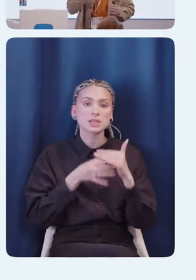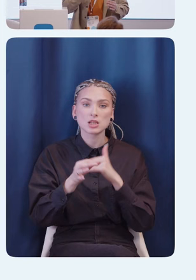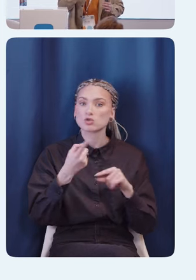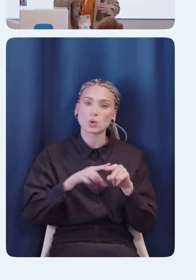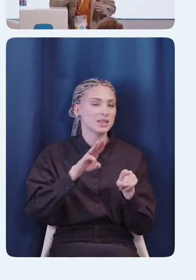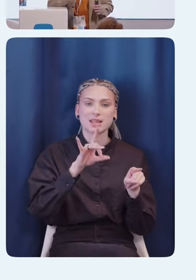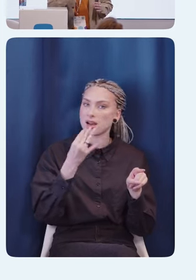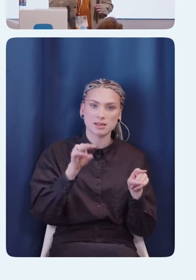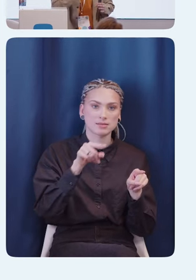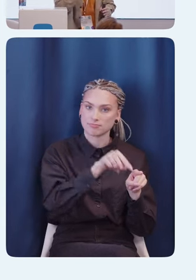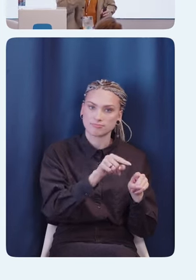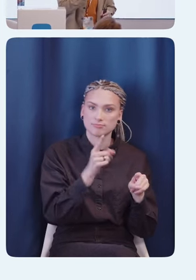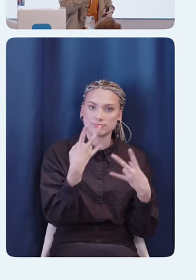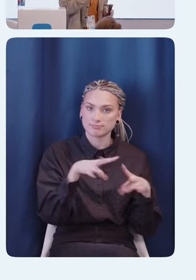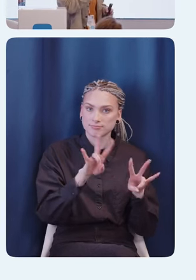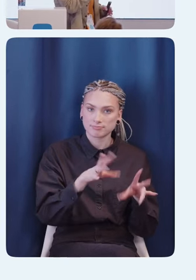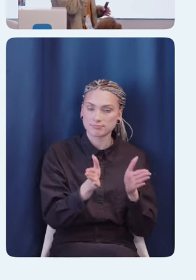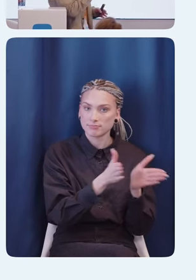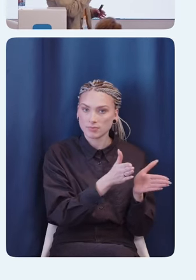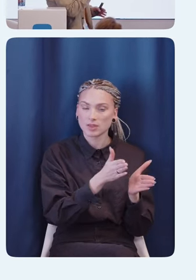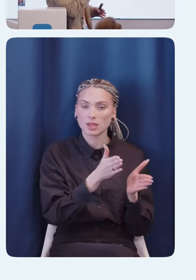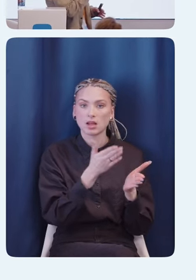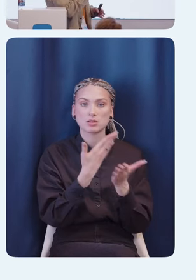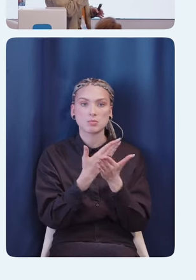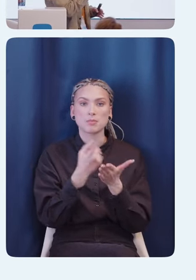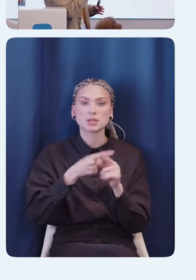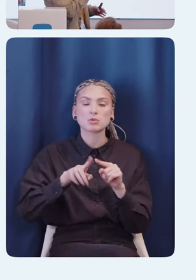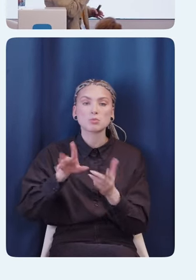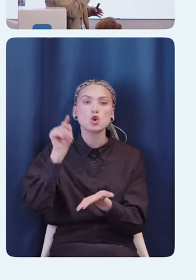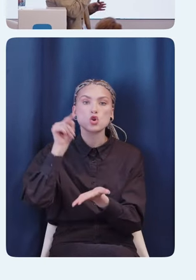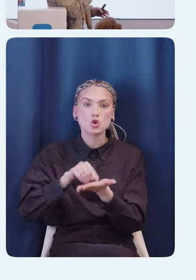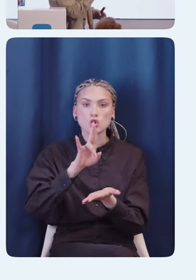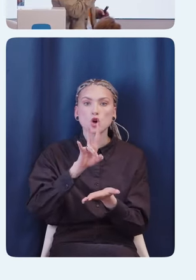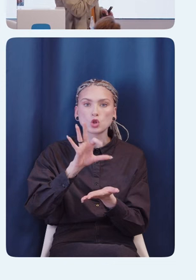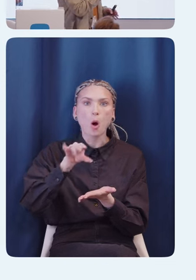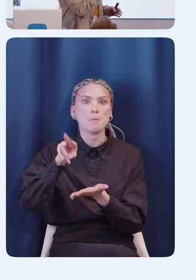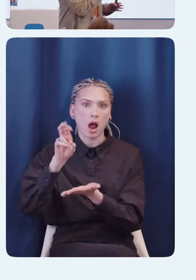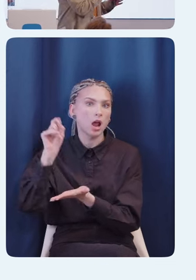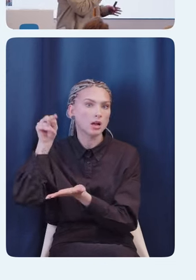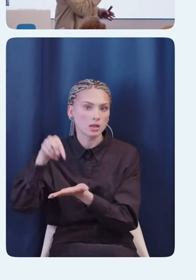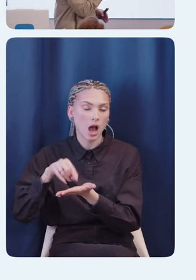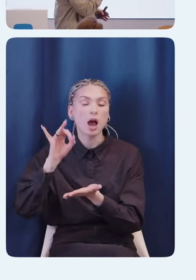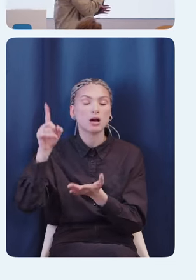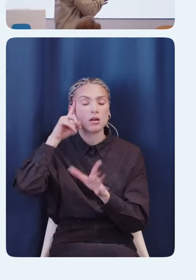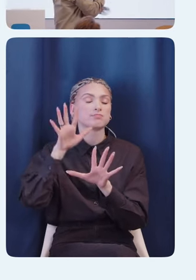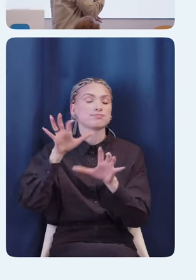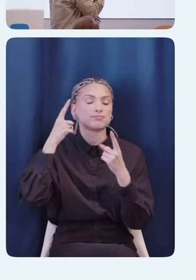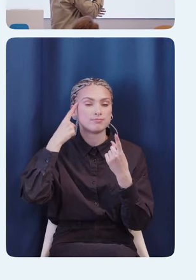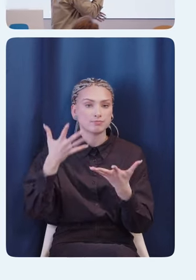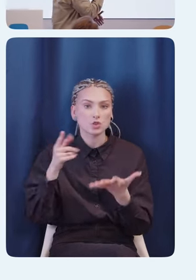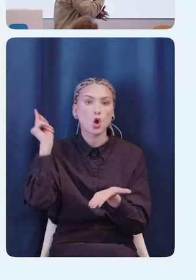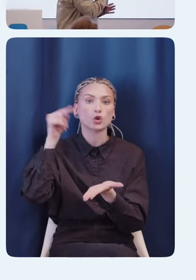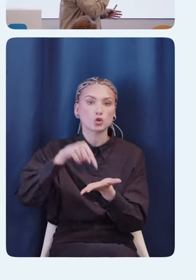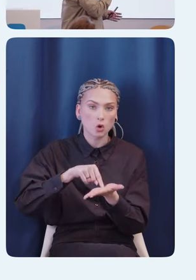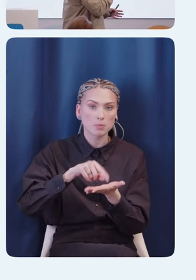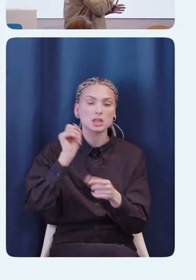не trade UI image accessibility, а, допустим, пусть это будет кнопкой. Тогда она будет, система зачитывает, что кнопка, далее вы уже подпишите, что